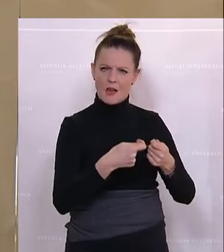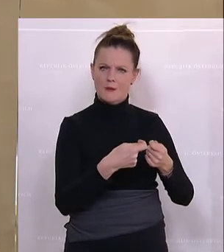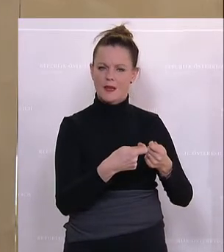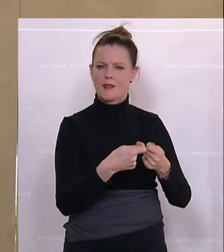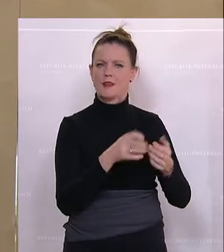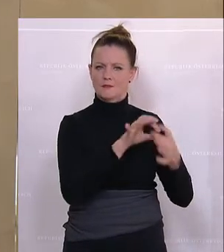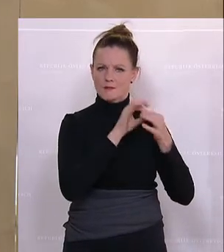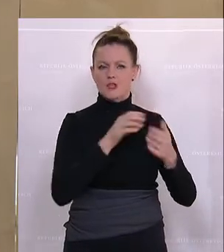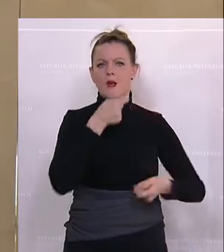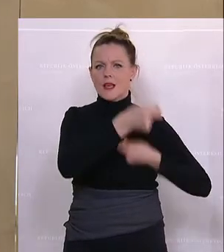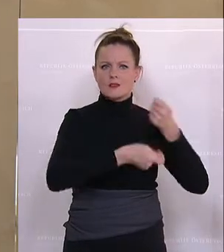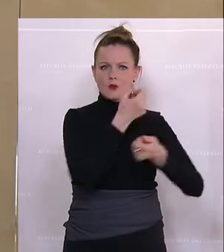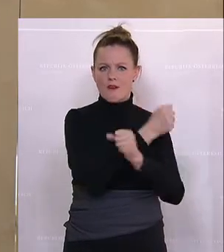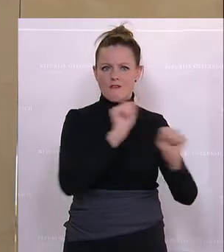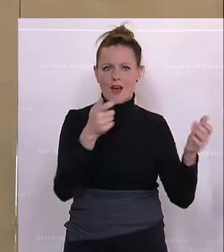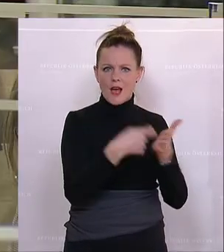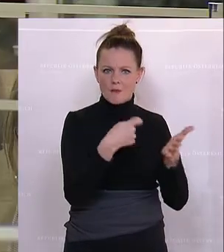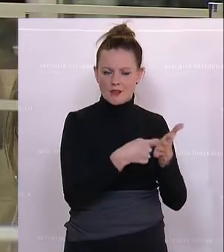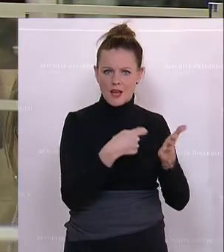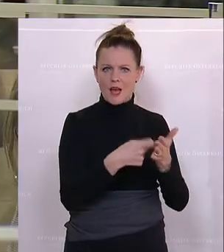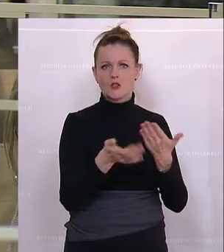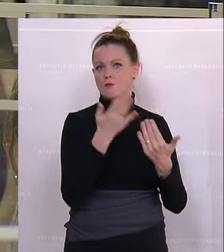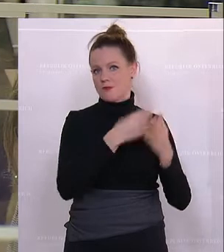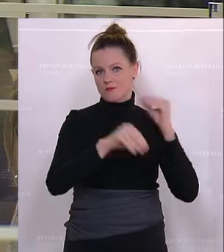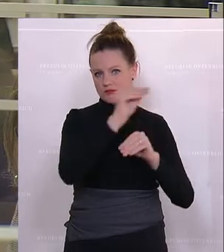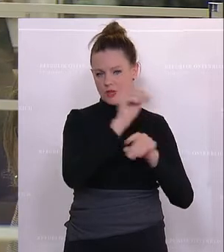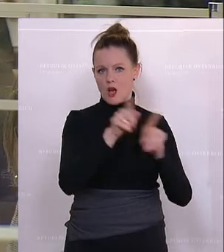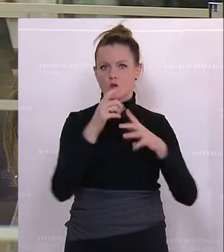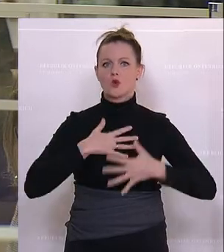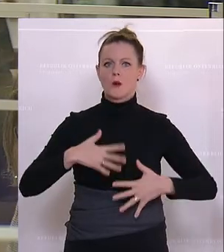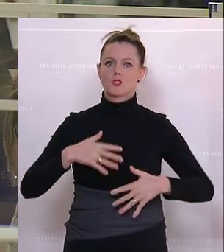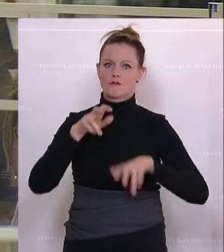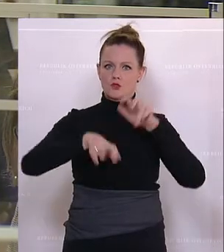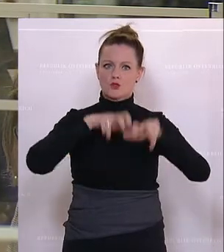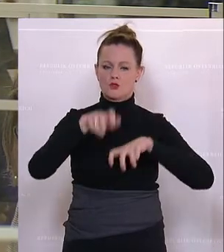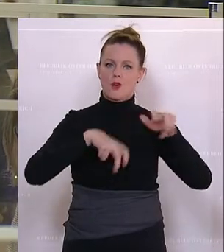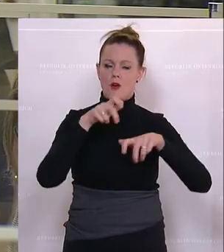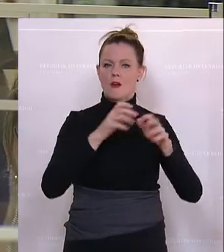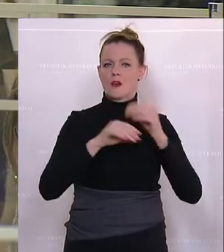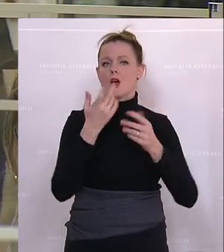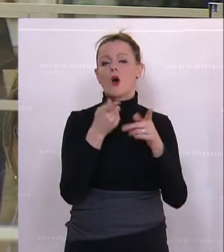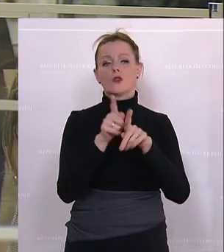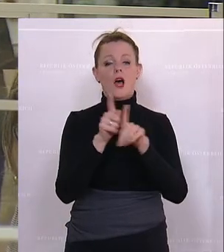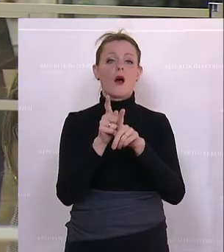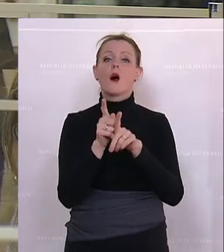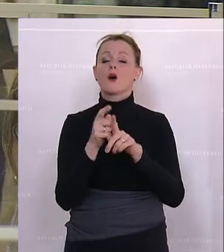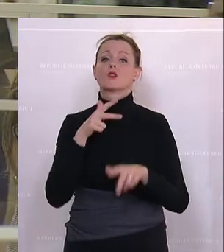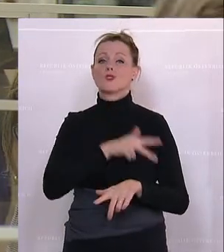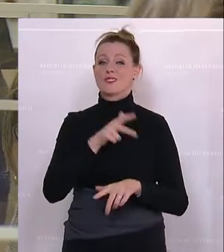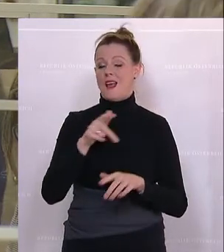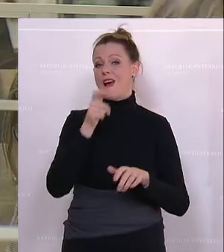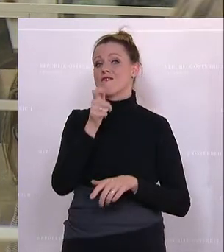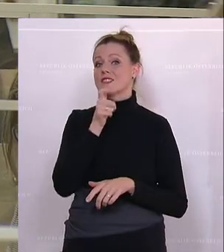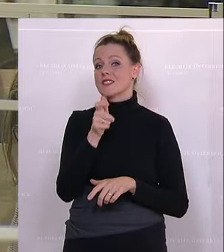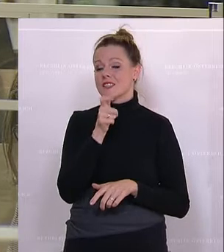werden. Investitionsfreibetrag wird erhöht, die Senkung der Körperschaftsteuer und vieles andere mehr. Sozialversicherung.